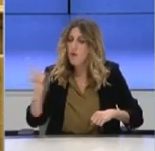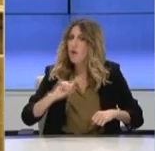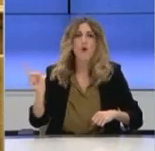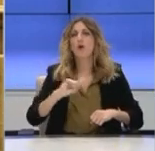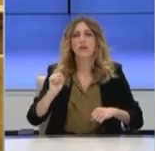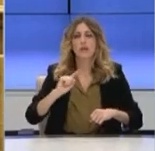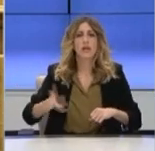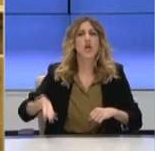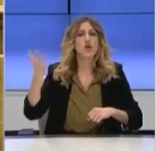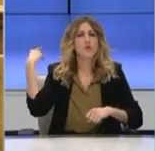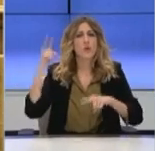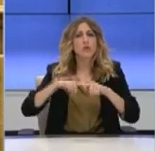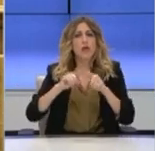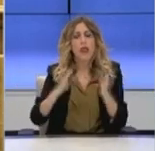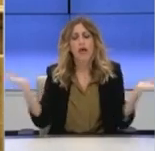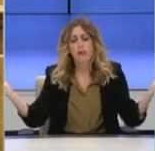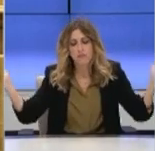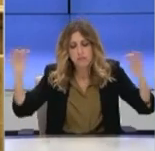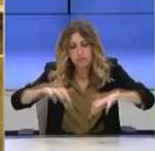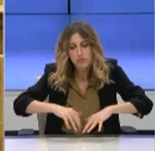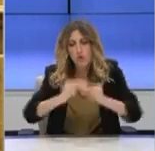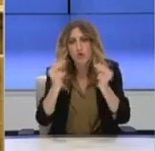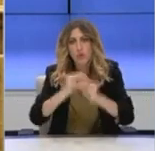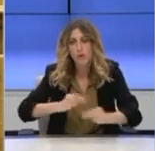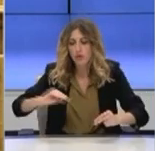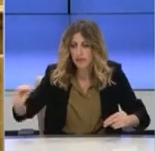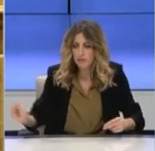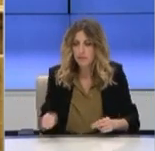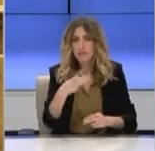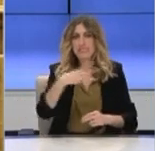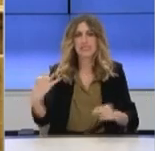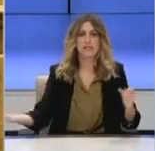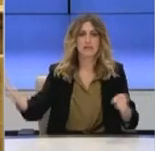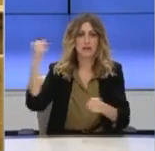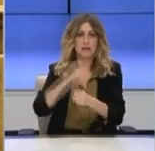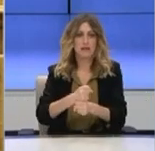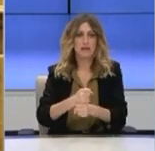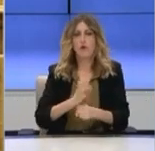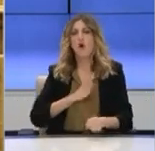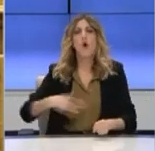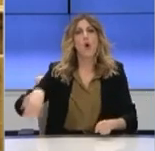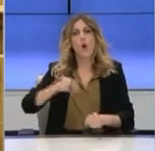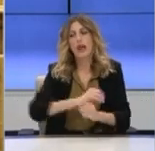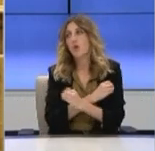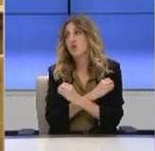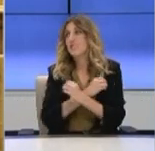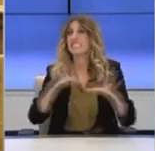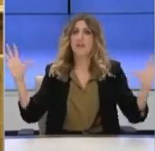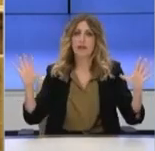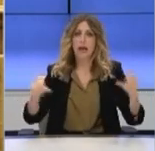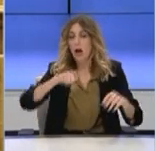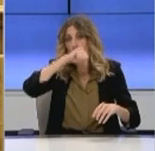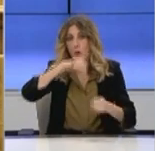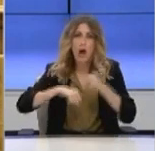αυτό εκλεγήκαμε τότε όλοι μαζί με τον ΣΥΡΙΖΑ. Ο ελληνικός λαός δεν έγινε ξαφνικά αριστερός. Ρίζος Παστικά Αριστερός. Με σε εξέλεξη για να